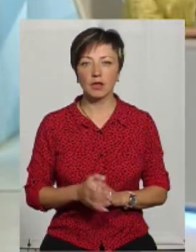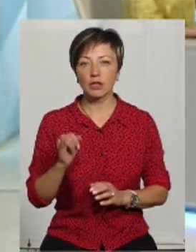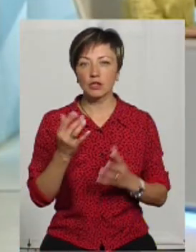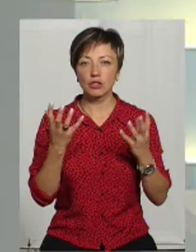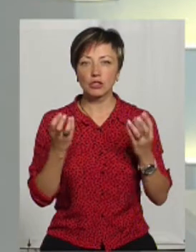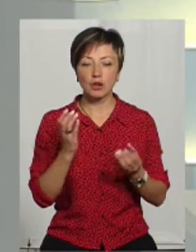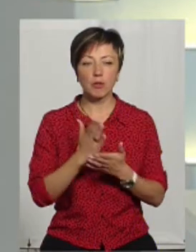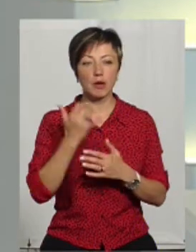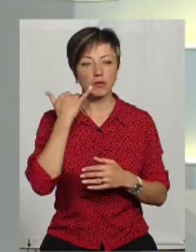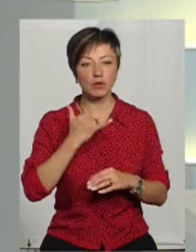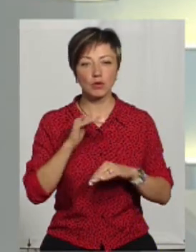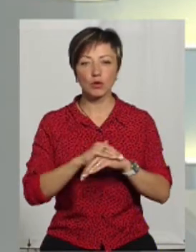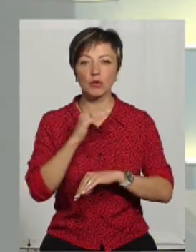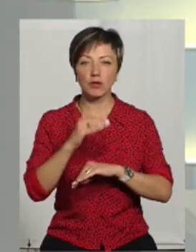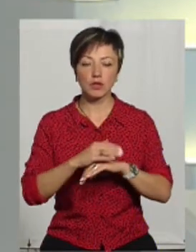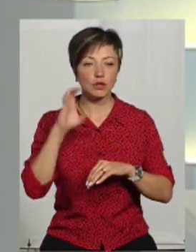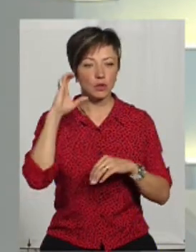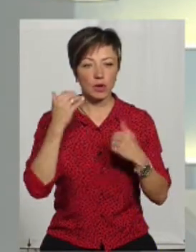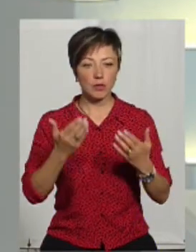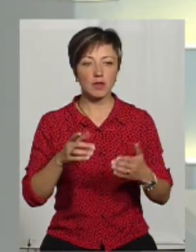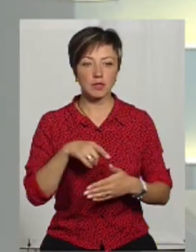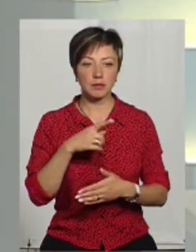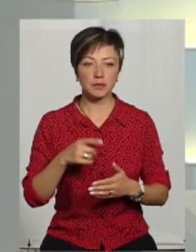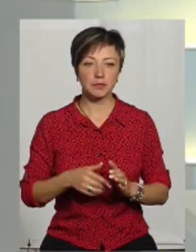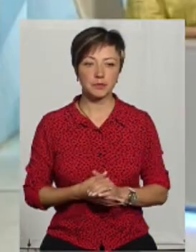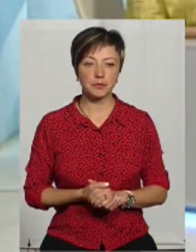І ще маємо додзвонювача. Добрий вечір, слухаємо вас.